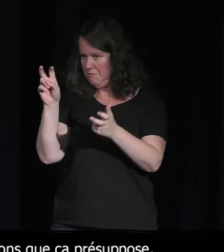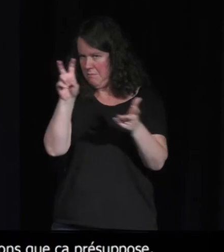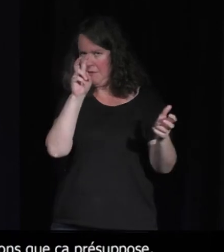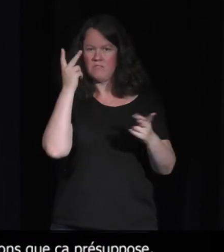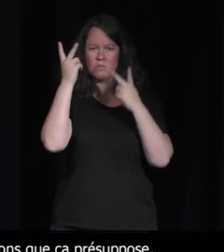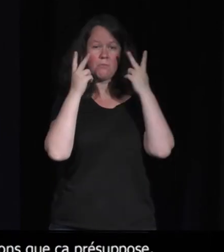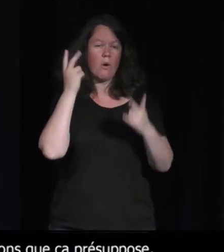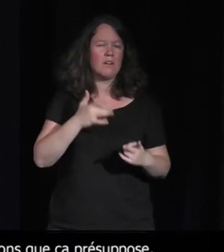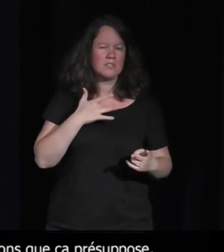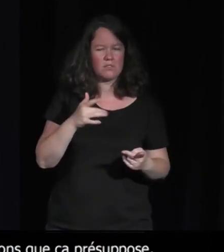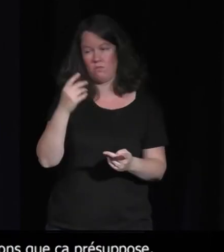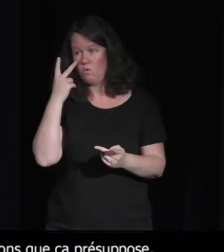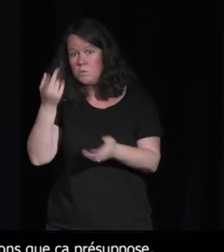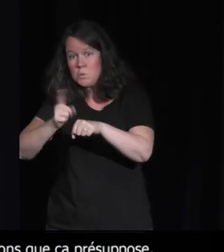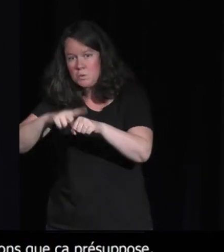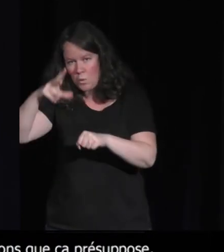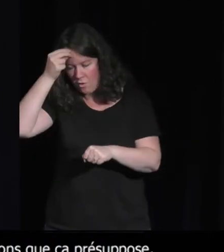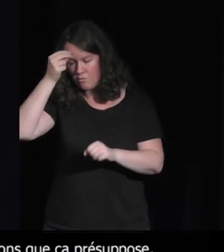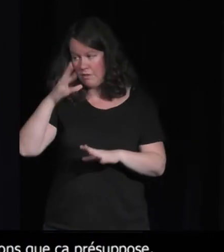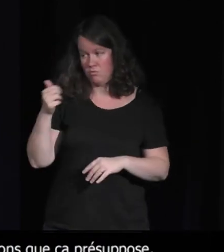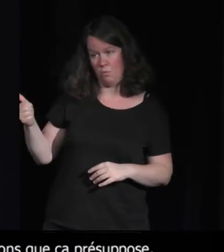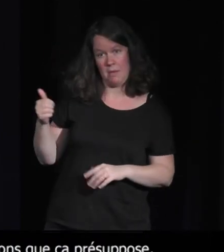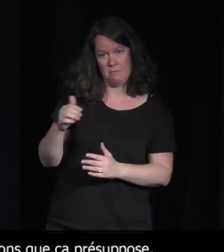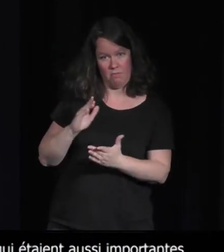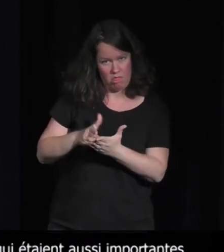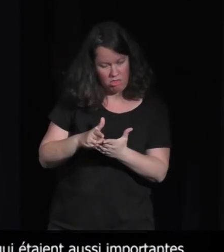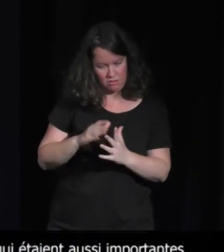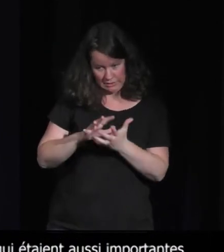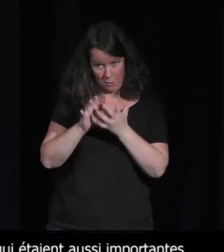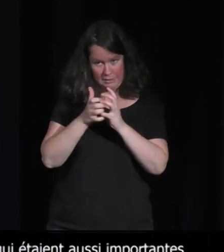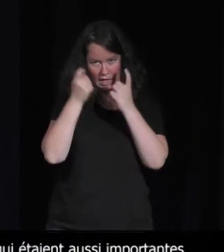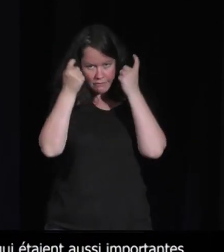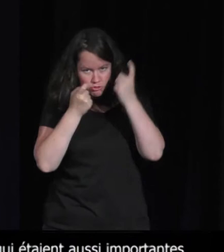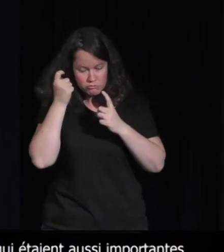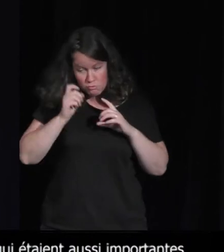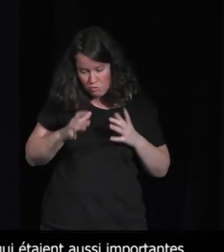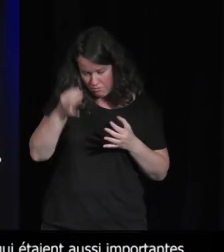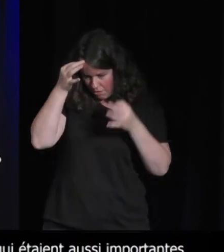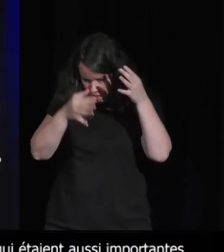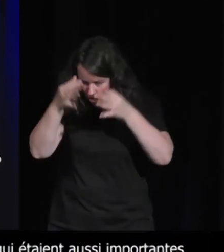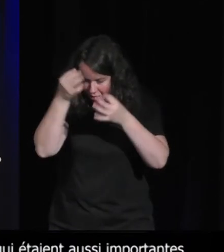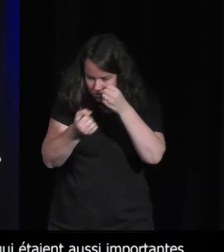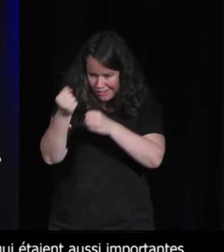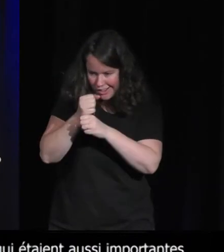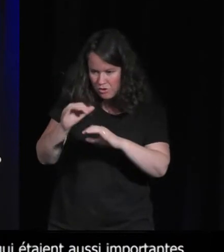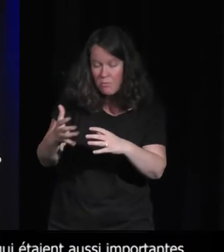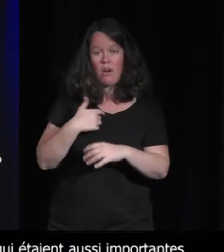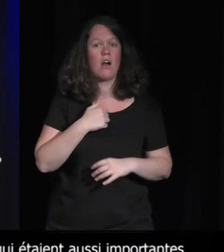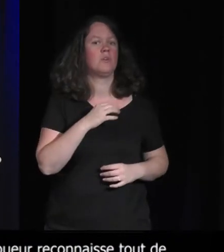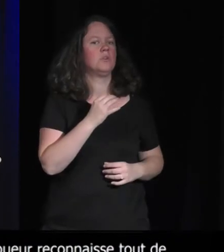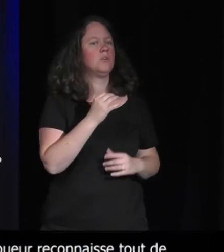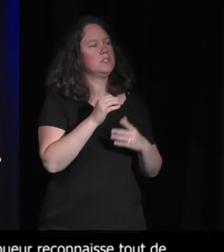plutôt qu'il y ait été confronté par ailleurs, ça doit être extrêmement complexe à mettre en place et à développer. Ah oui, c'est compliqué.